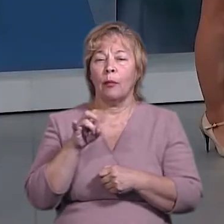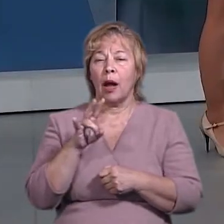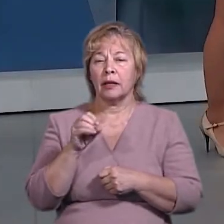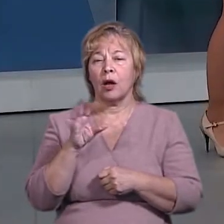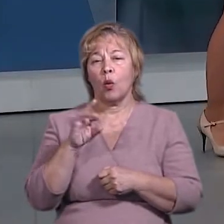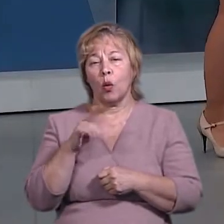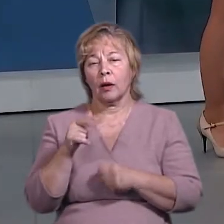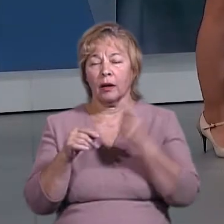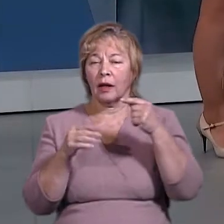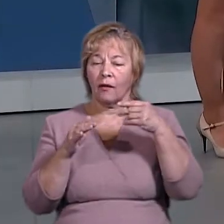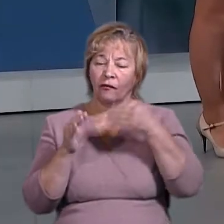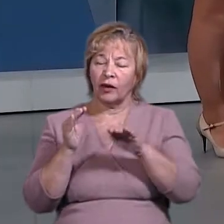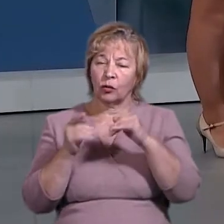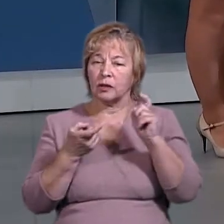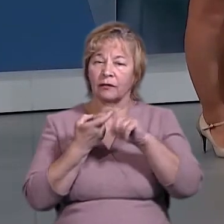відеозв'язку.